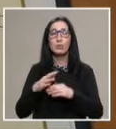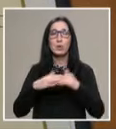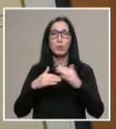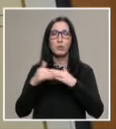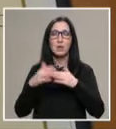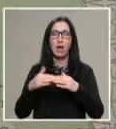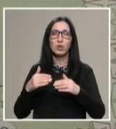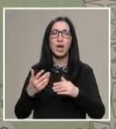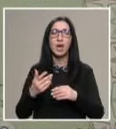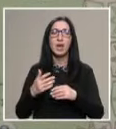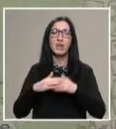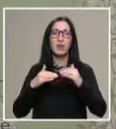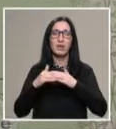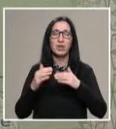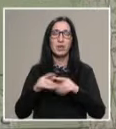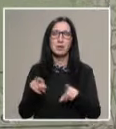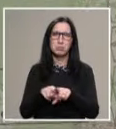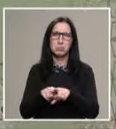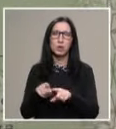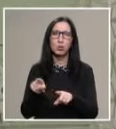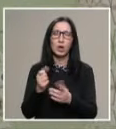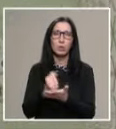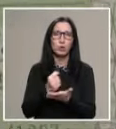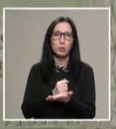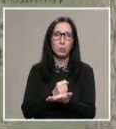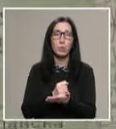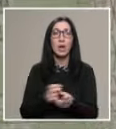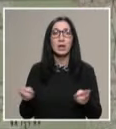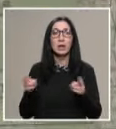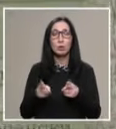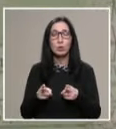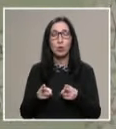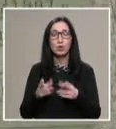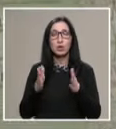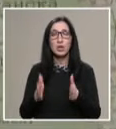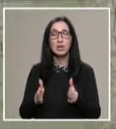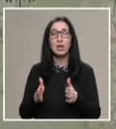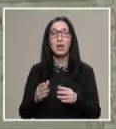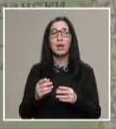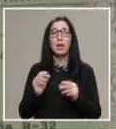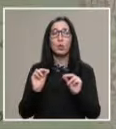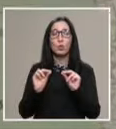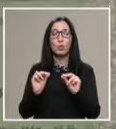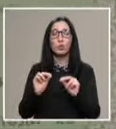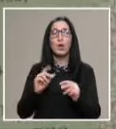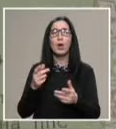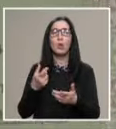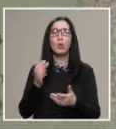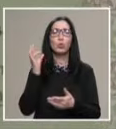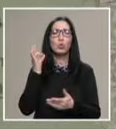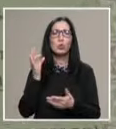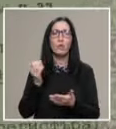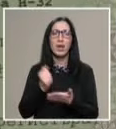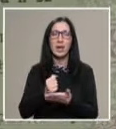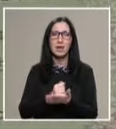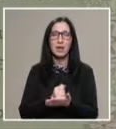квалификация, което е като диплома. При краткосрочните квалификационни курсови е удостоверение за